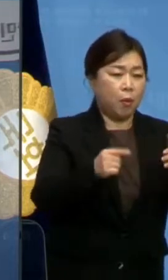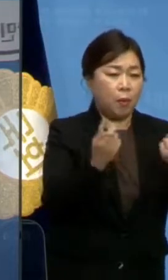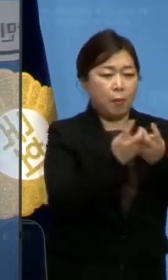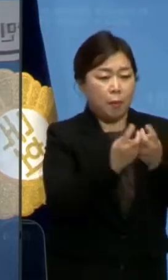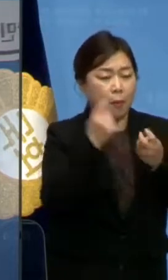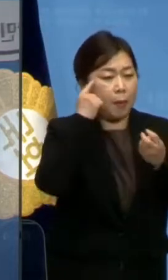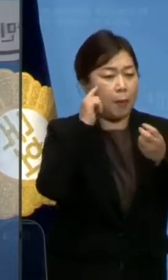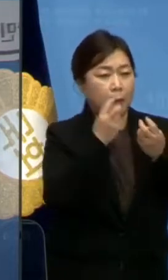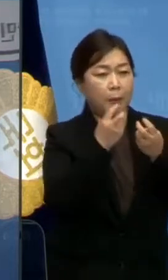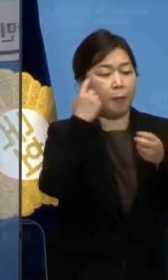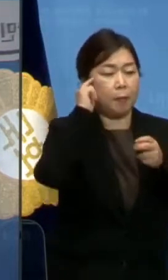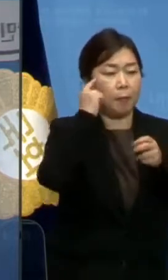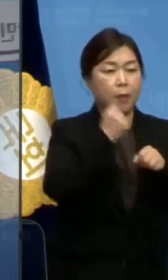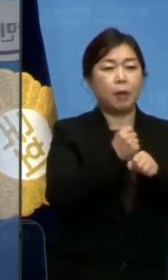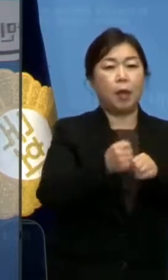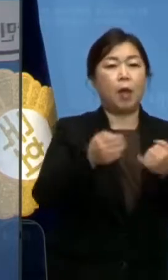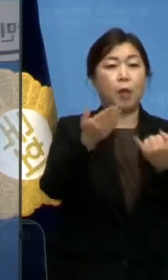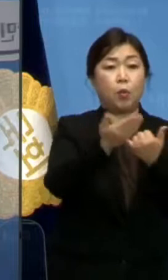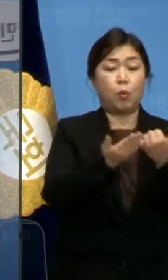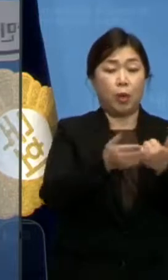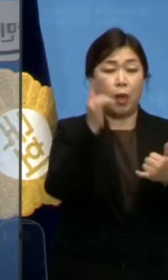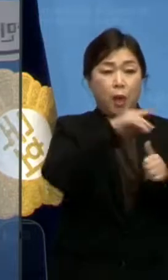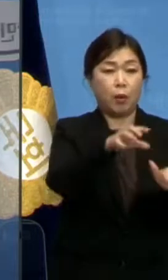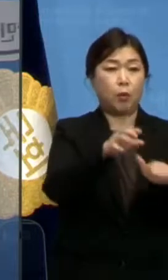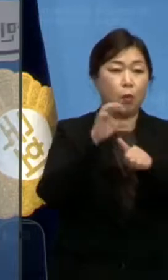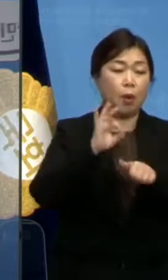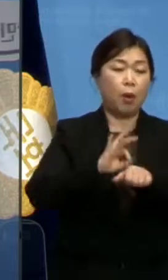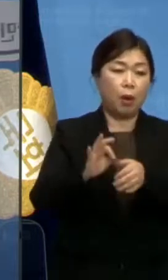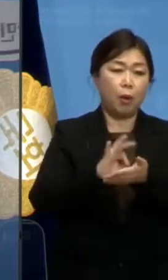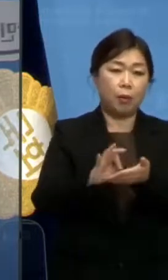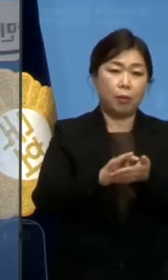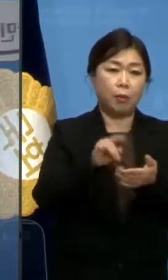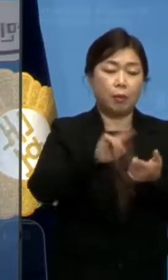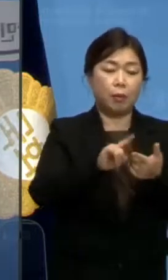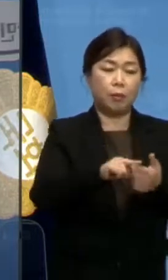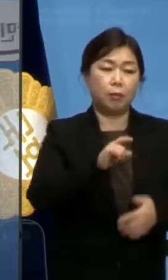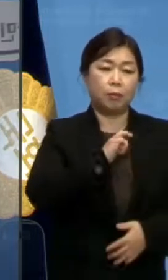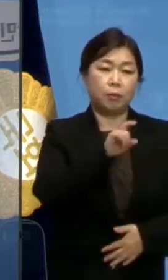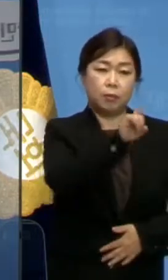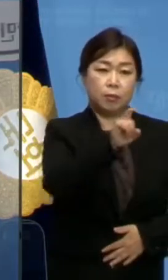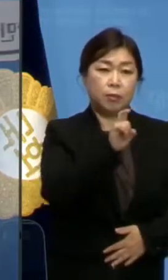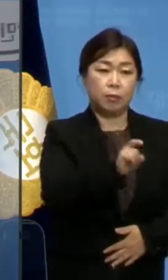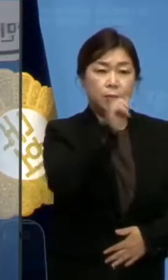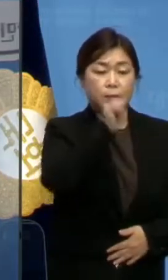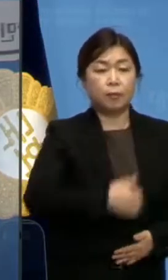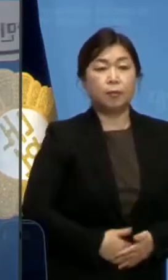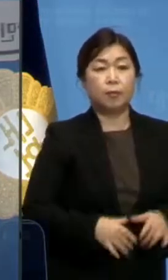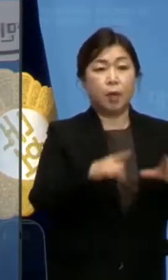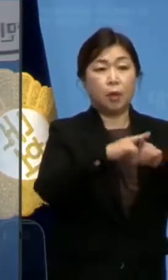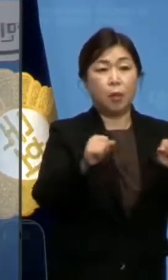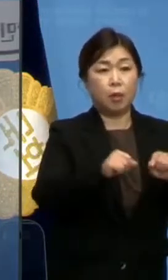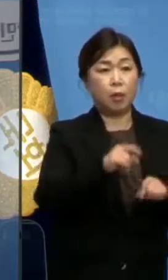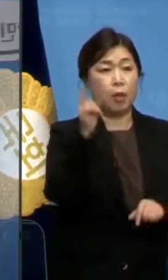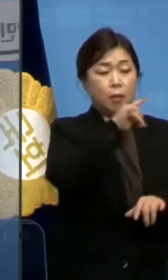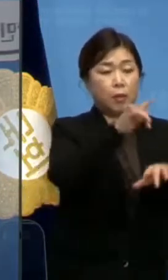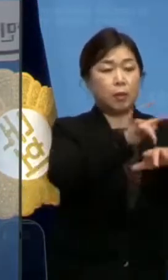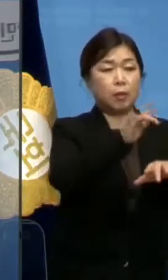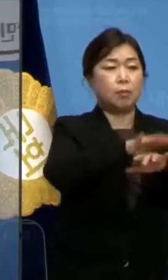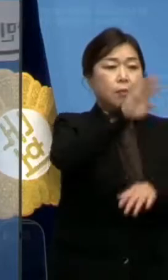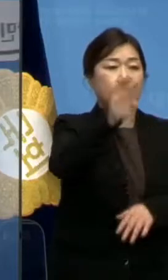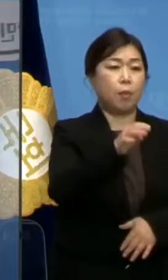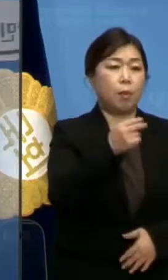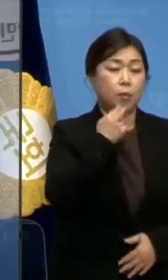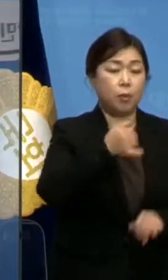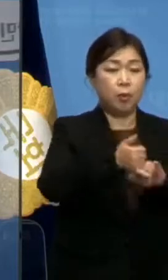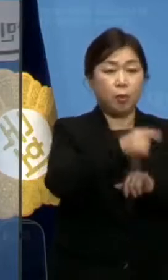또다시 독도를 악용하는 것이 아닌지 의구심이 듭니다. 일본의 악습이 반복되지